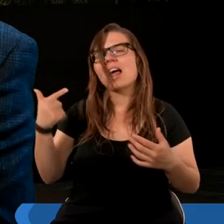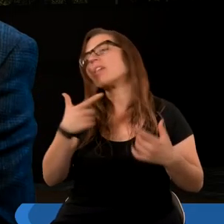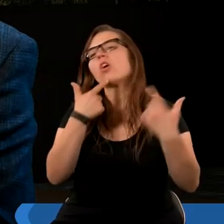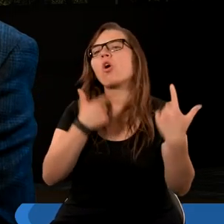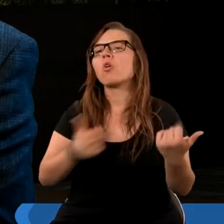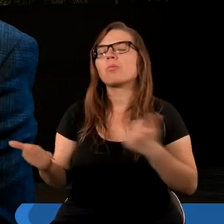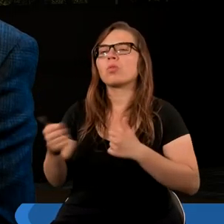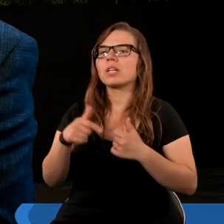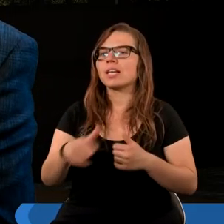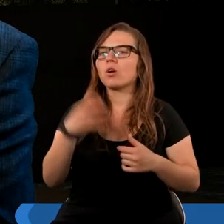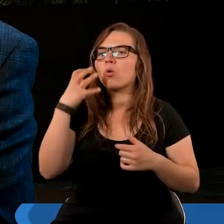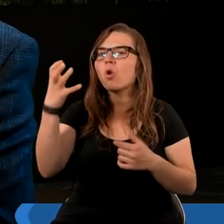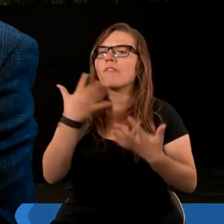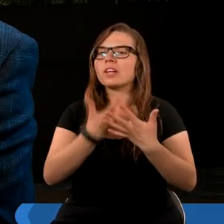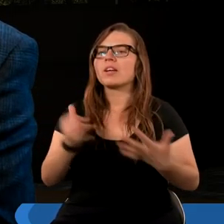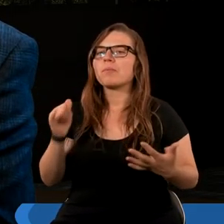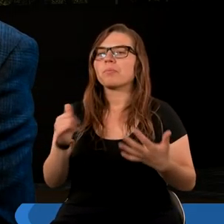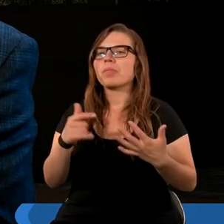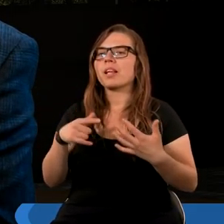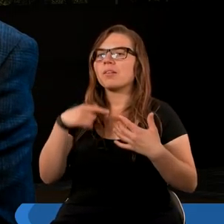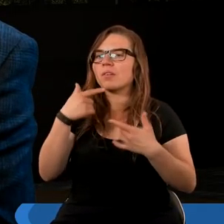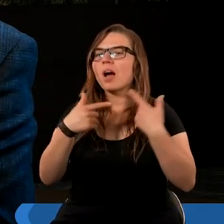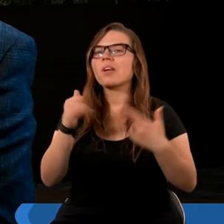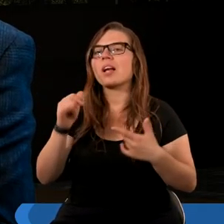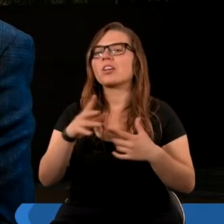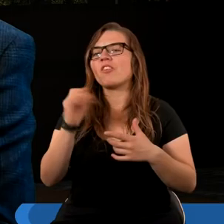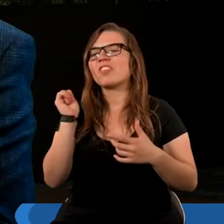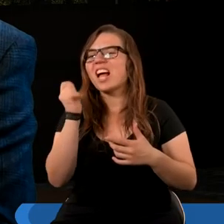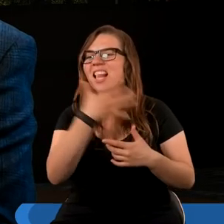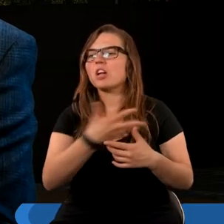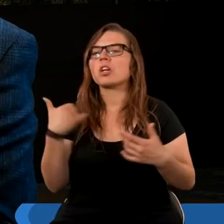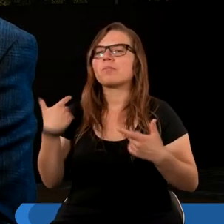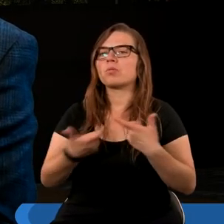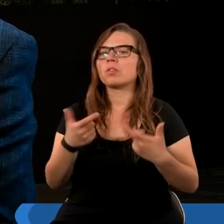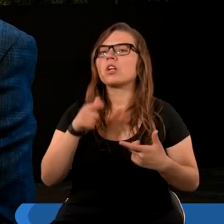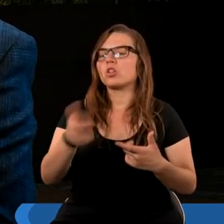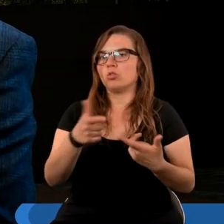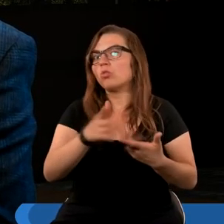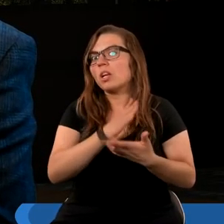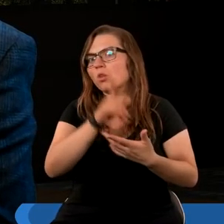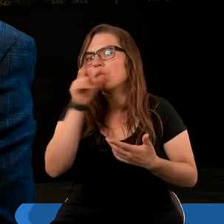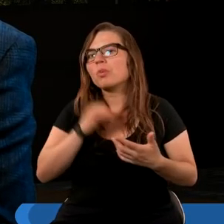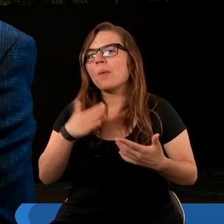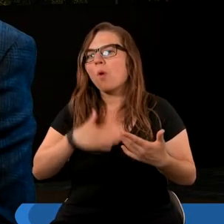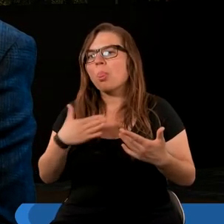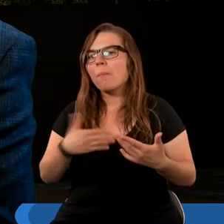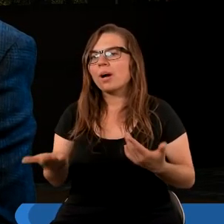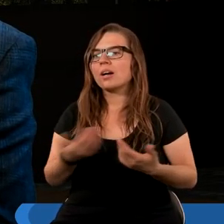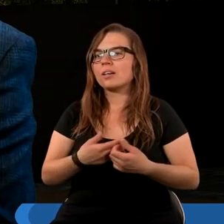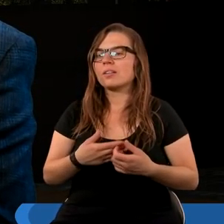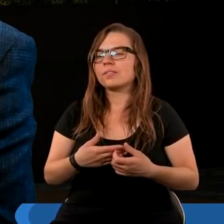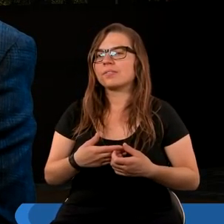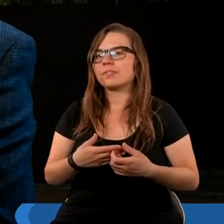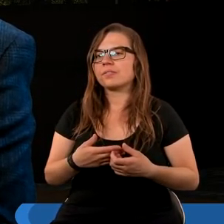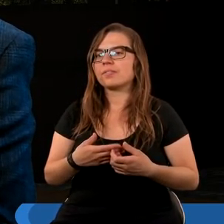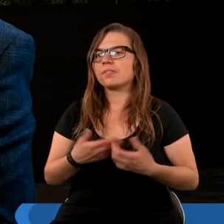rozpusty, a królowie ziemi uprawiali z Nim wszeteczeństwo. Ludziom się to podoba. Rozpusta.